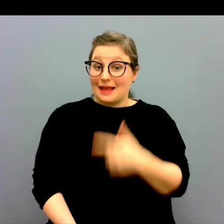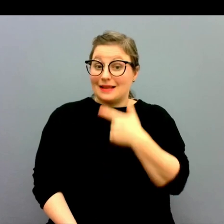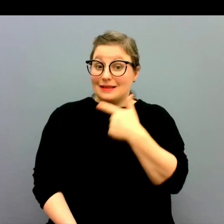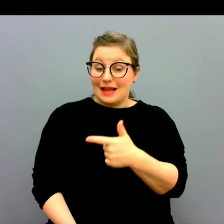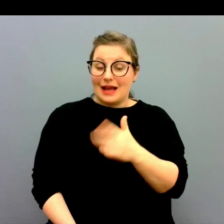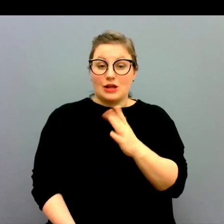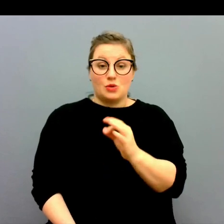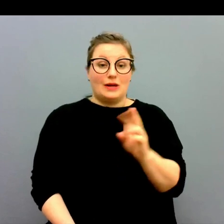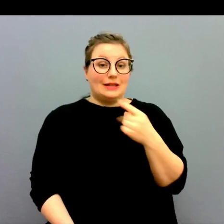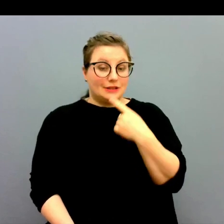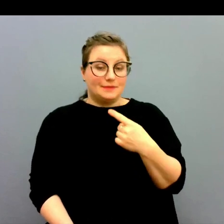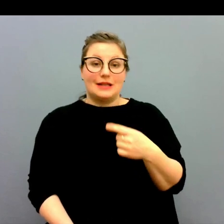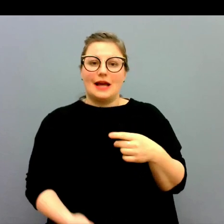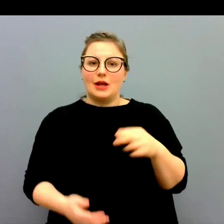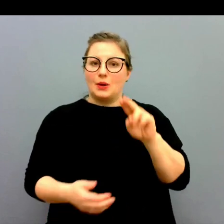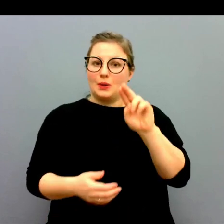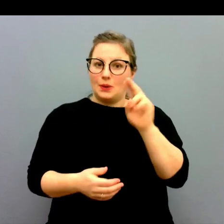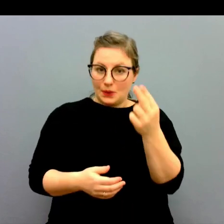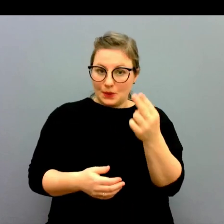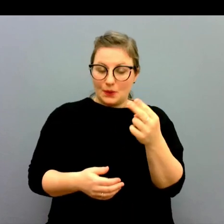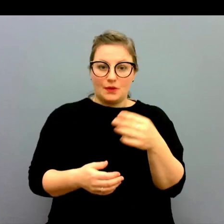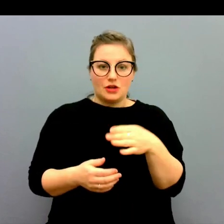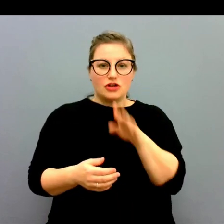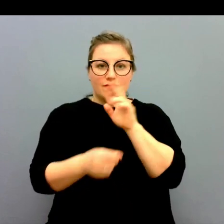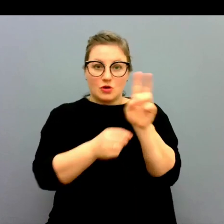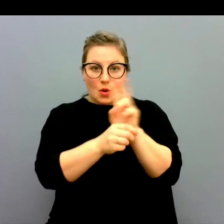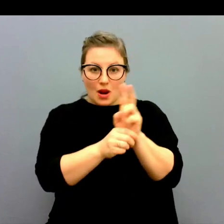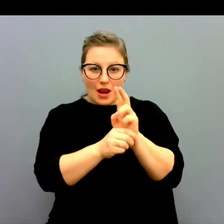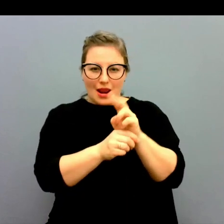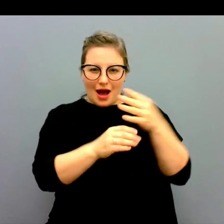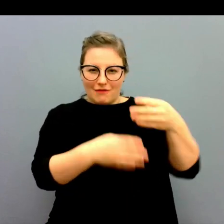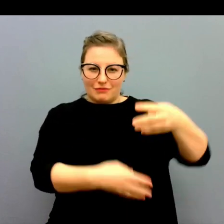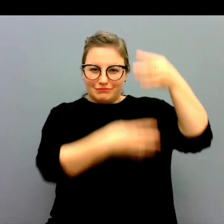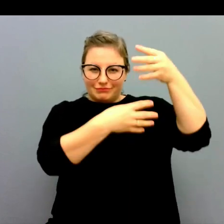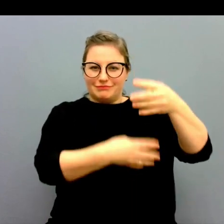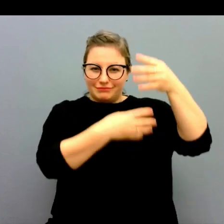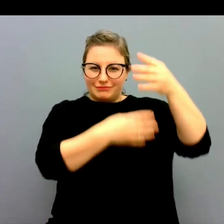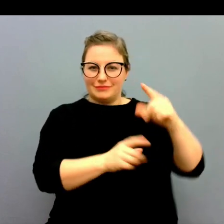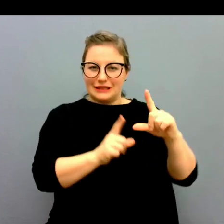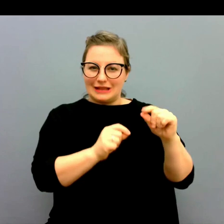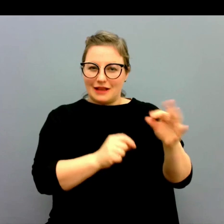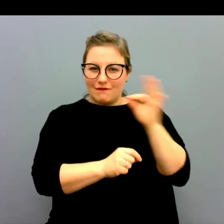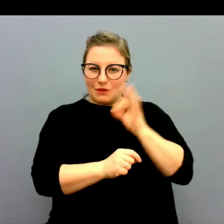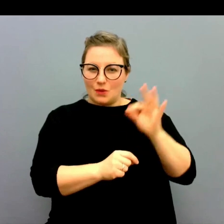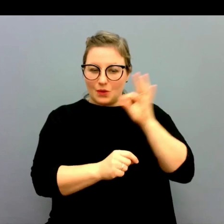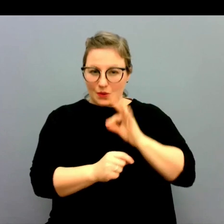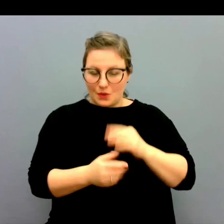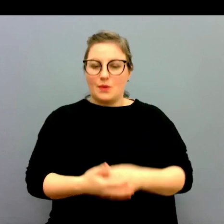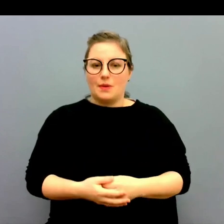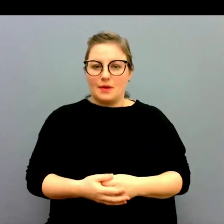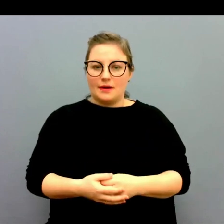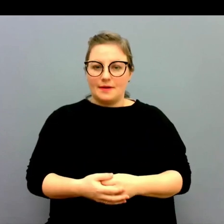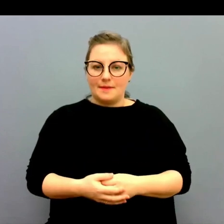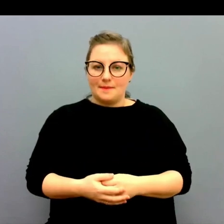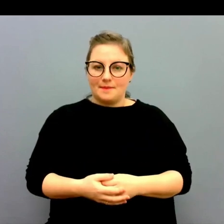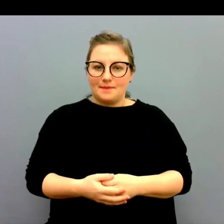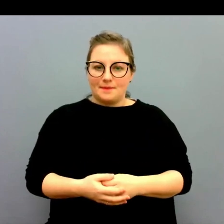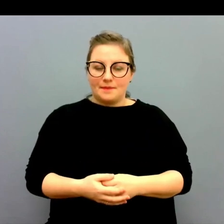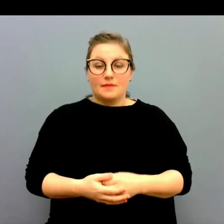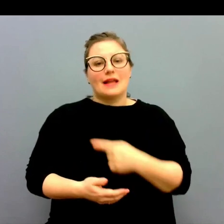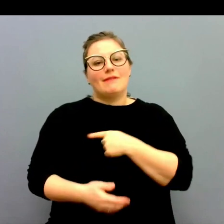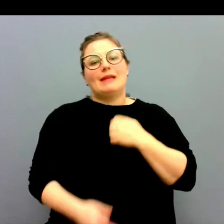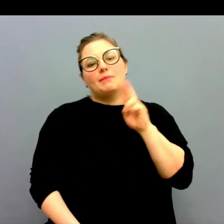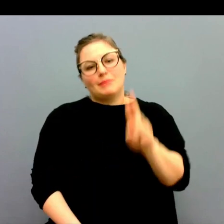Tack. Nu ska jag kolla om det har kommit några frågor i chatten. Vi